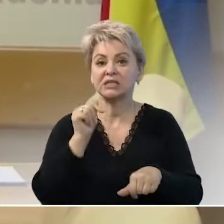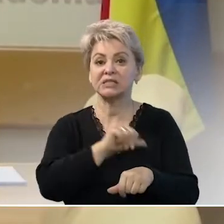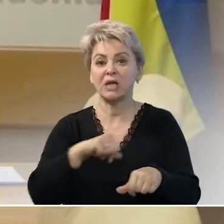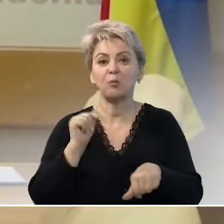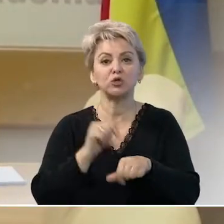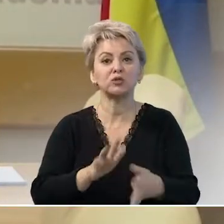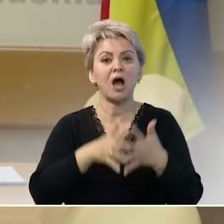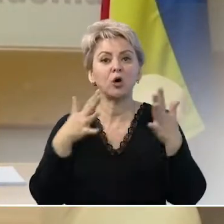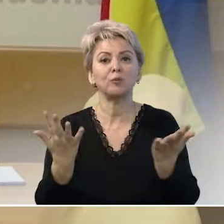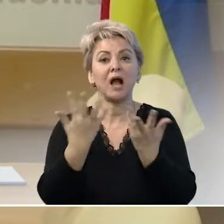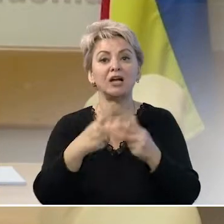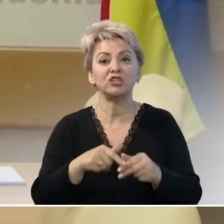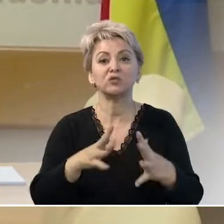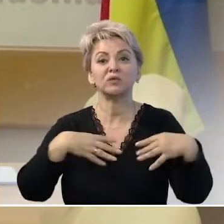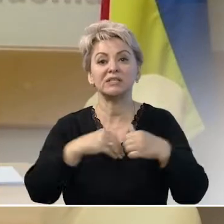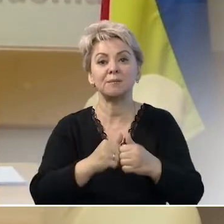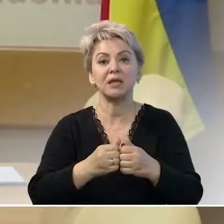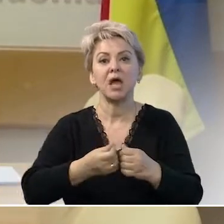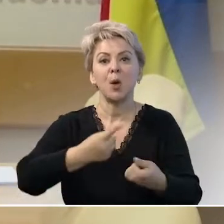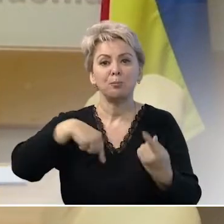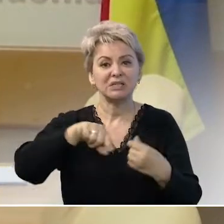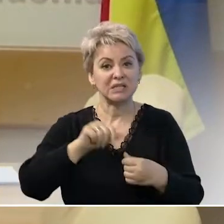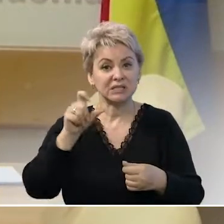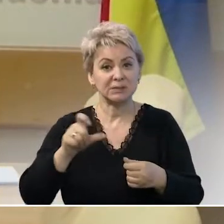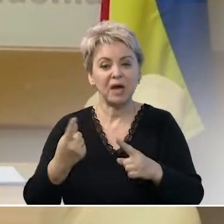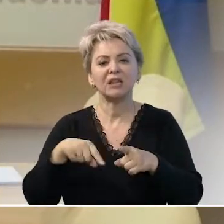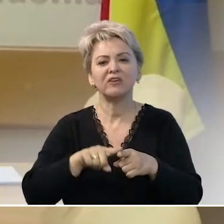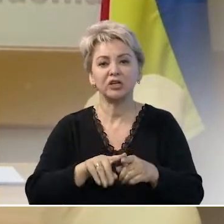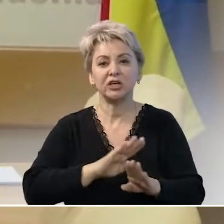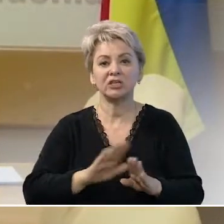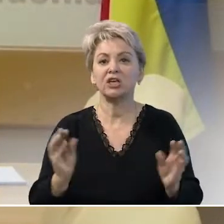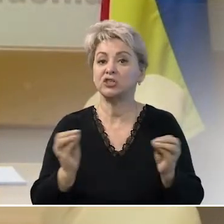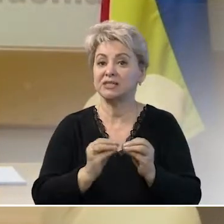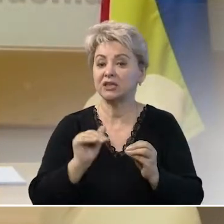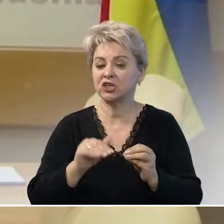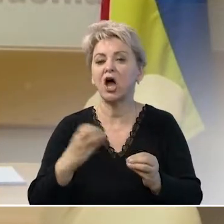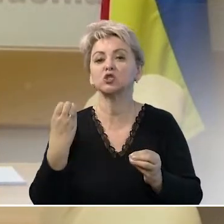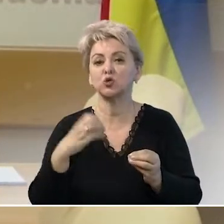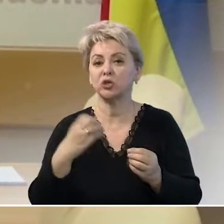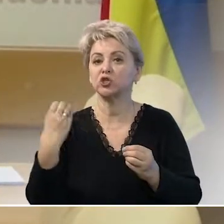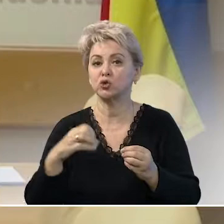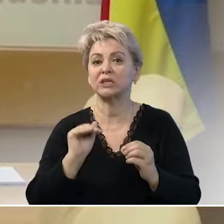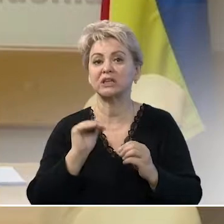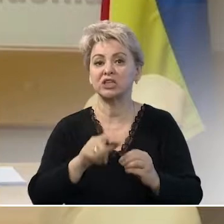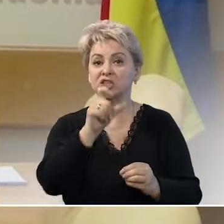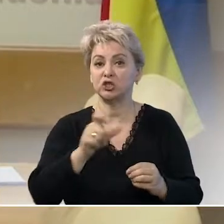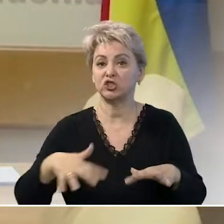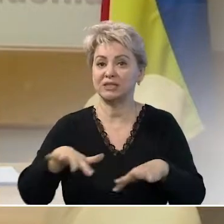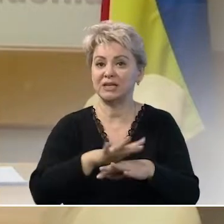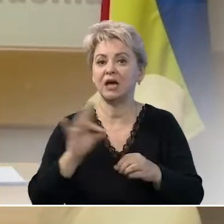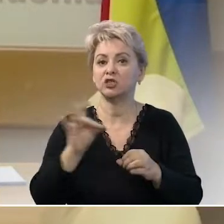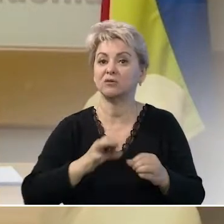громадного количества семей, бизнесменов – это уже не десятки тысяч, а сотни и сотни тысяч жителей